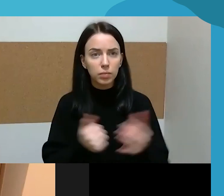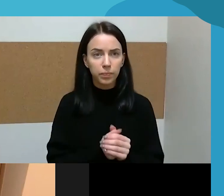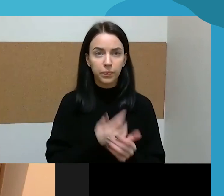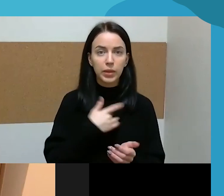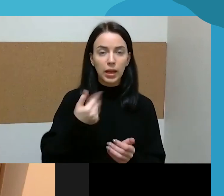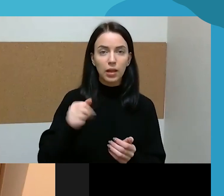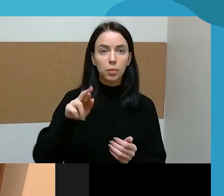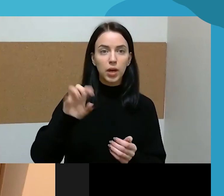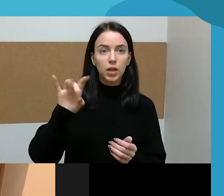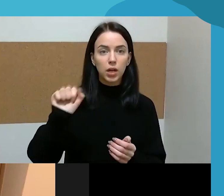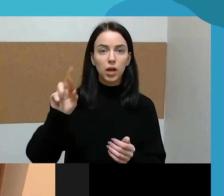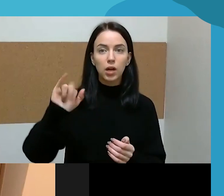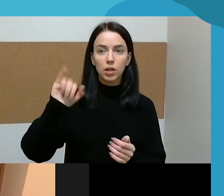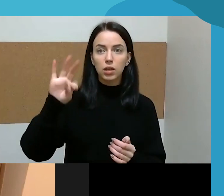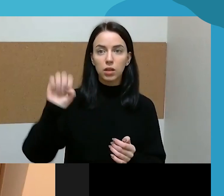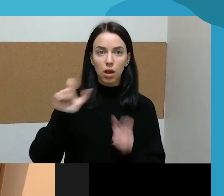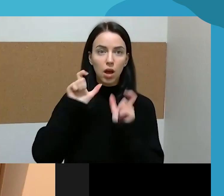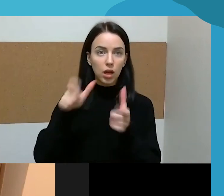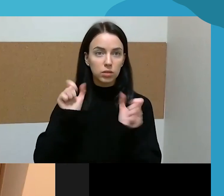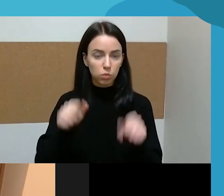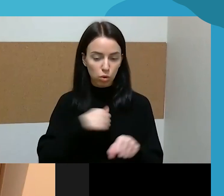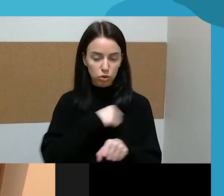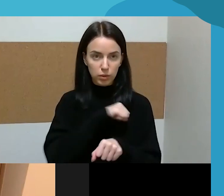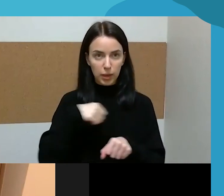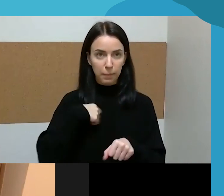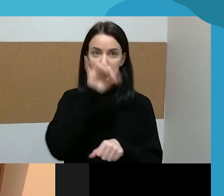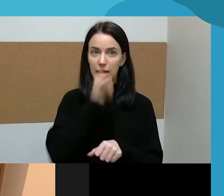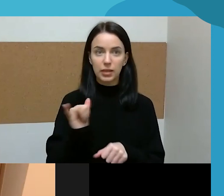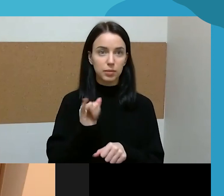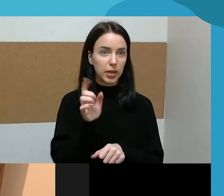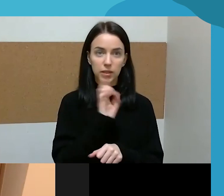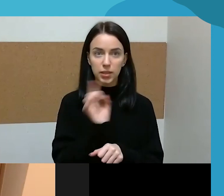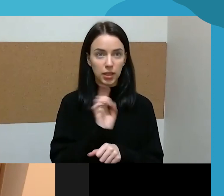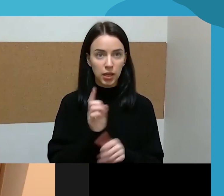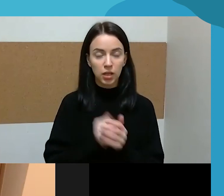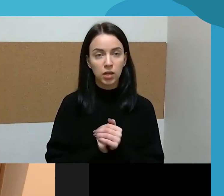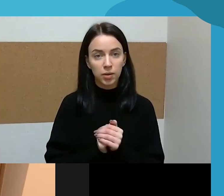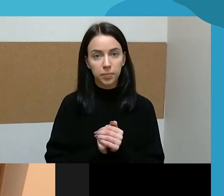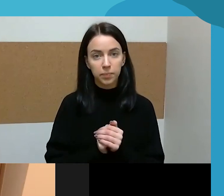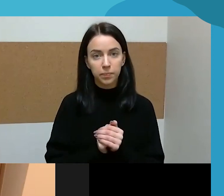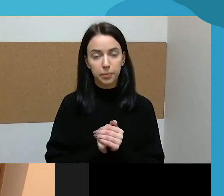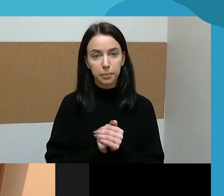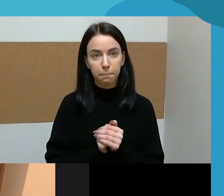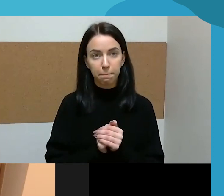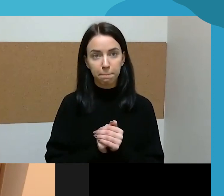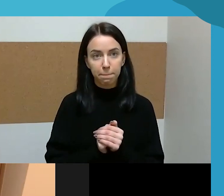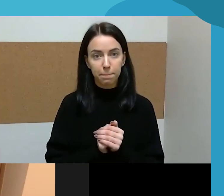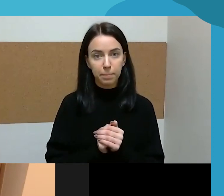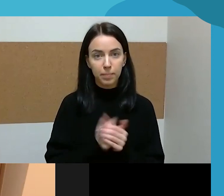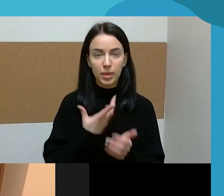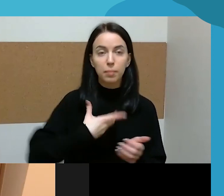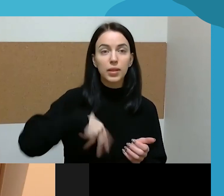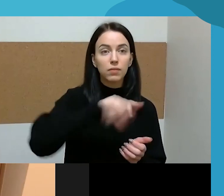atsakyti, aš negaliu pasakyti, nesu ekspertis, bet man atrodo, čia kiekvienas ir tas, kuris augo mažiau gaudamas